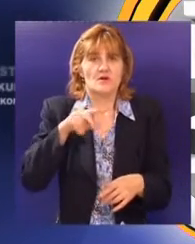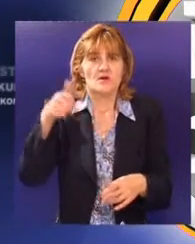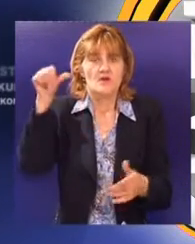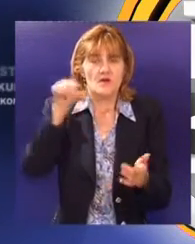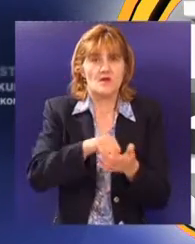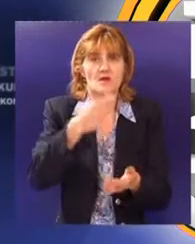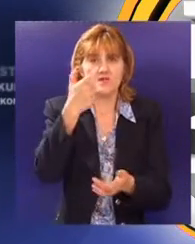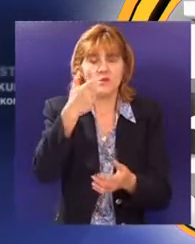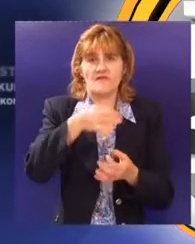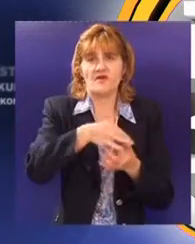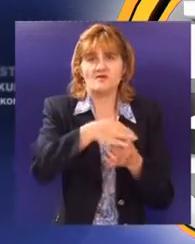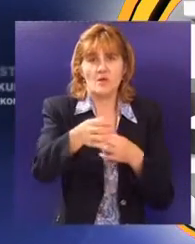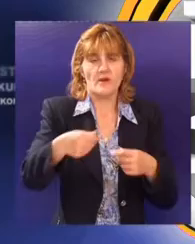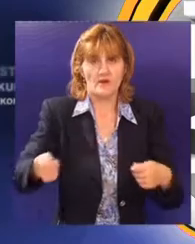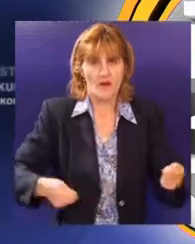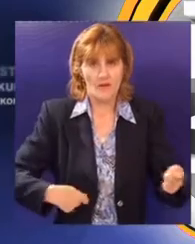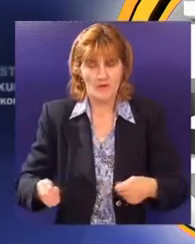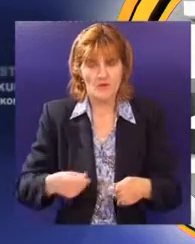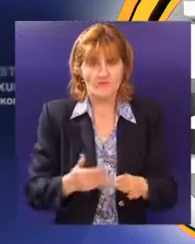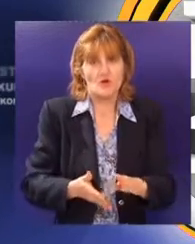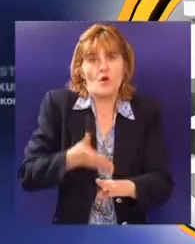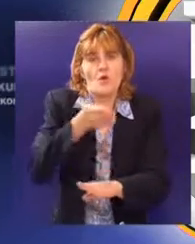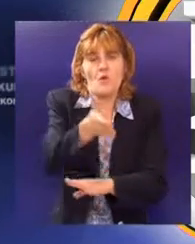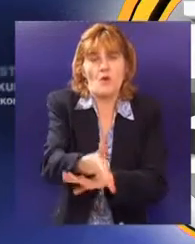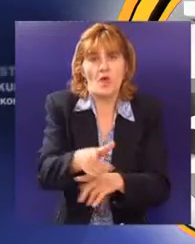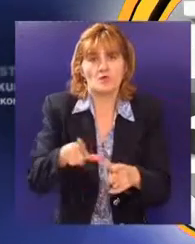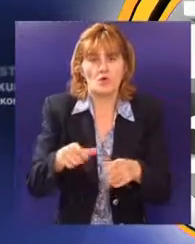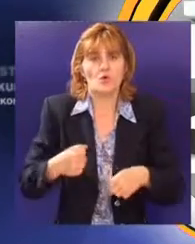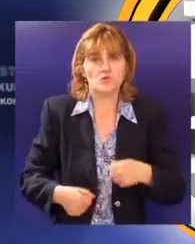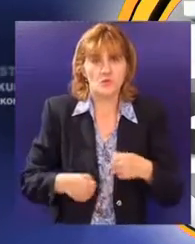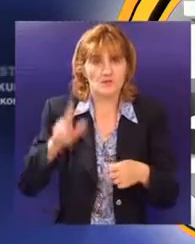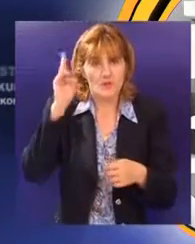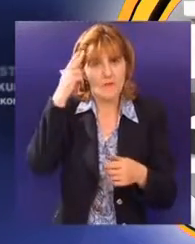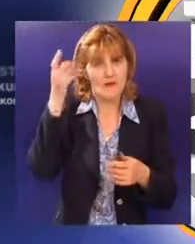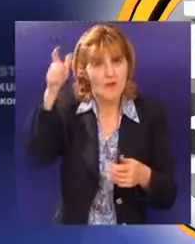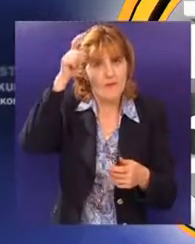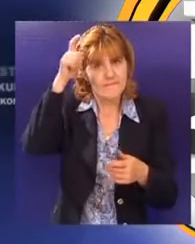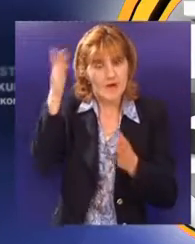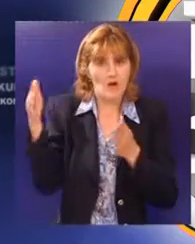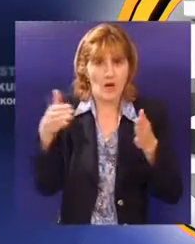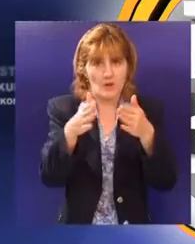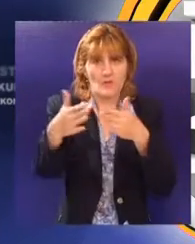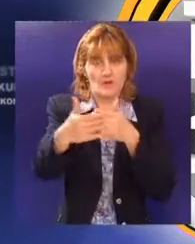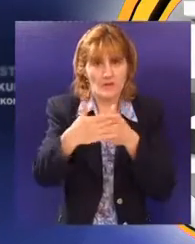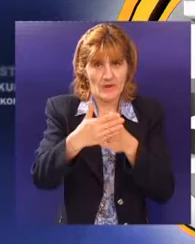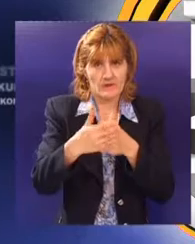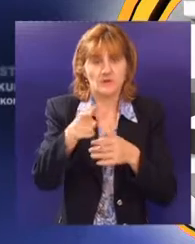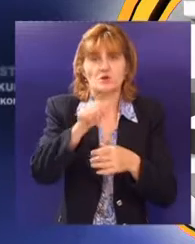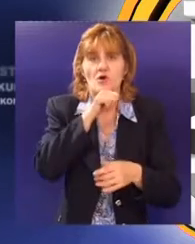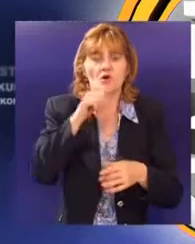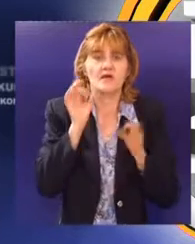1200 kvadratnih metara na ulazu u Suboticu sa starog Beogradskog puta i podrazumeva između ostalog